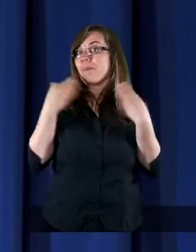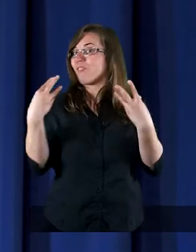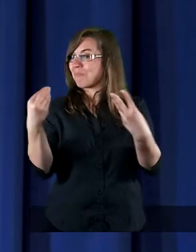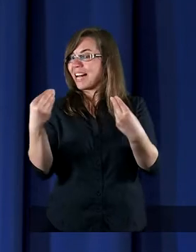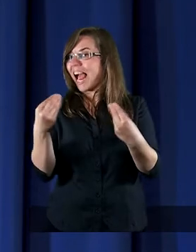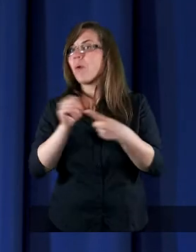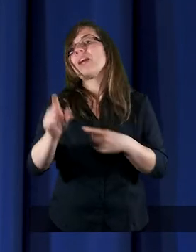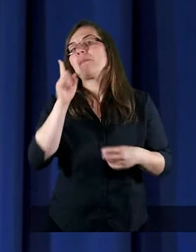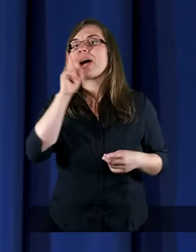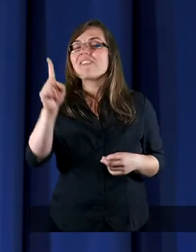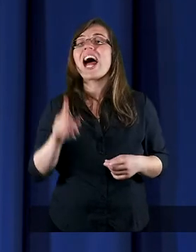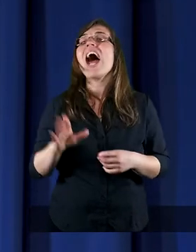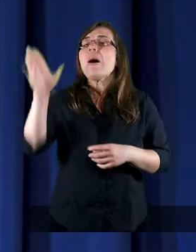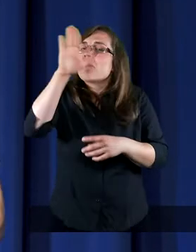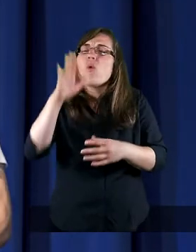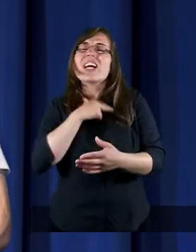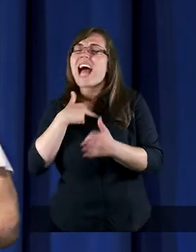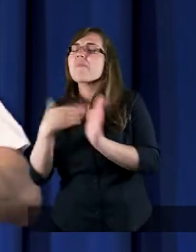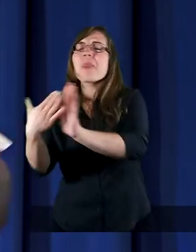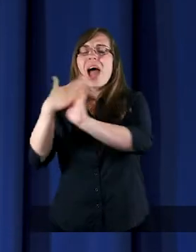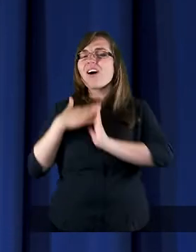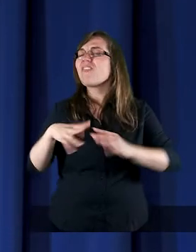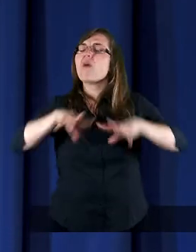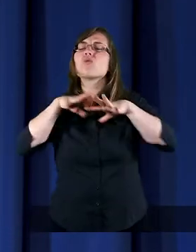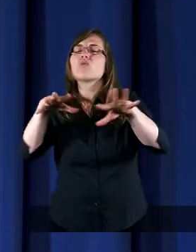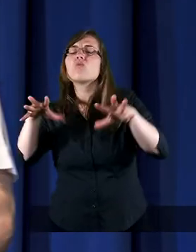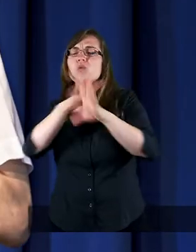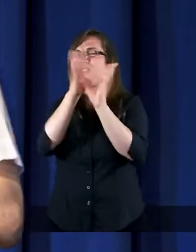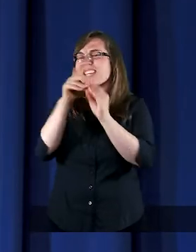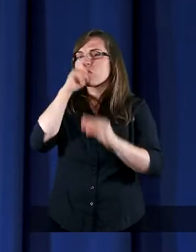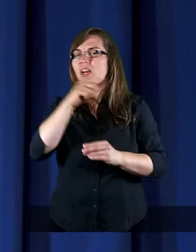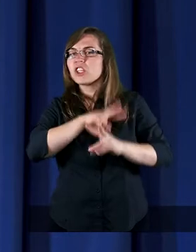Pan Bóg nam darował. Tak naprawdę te wszystkie terminy